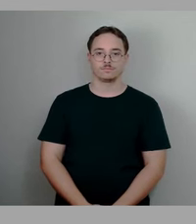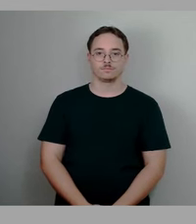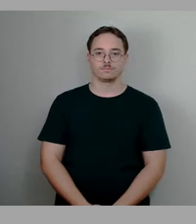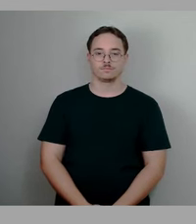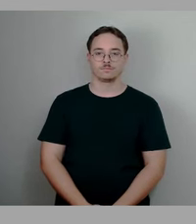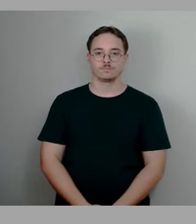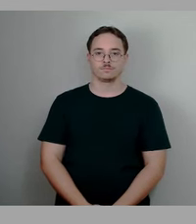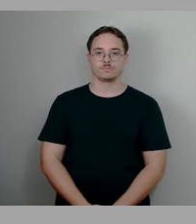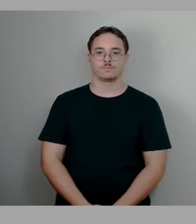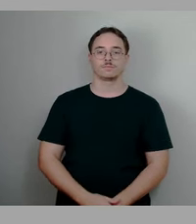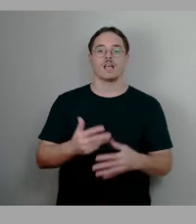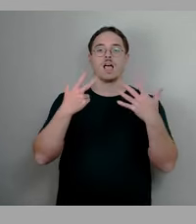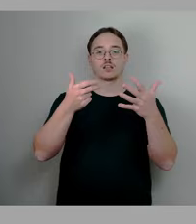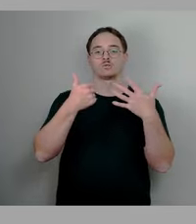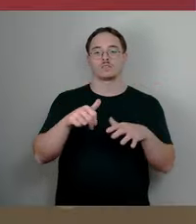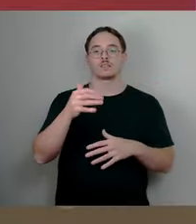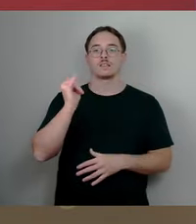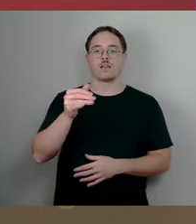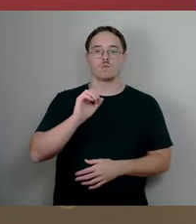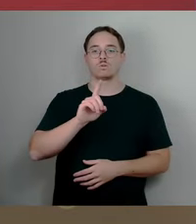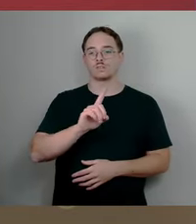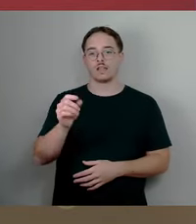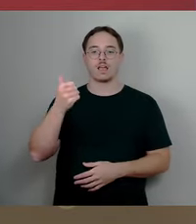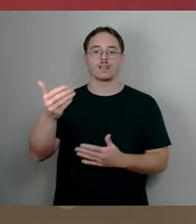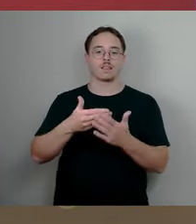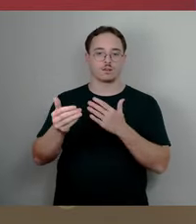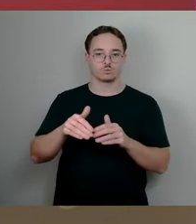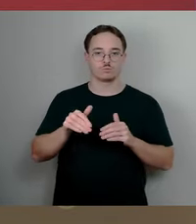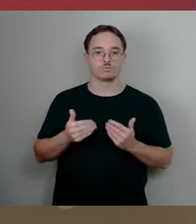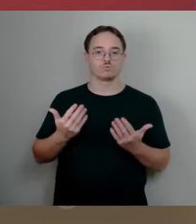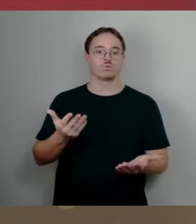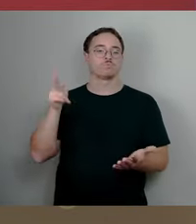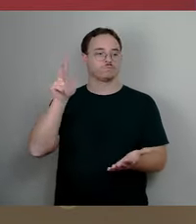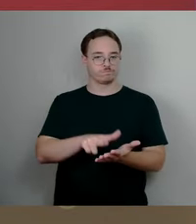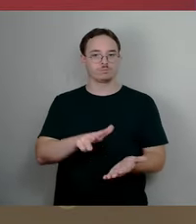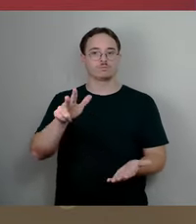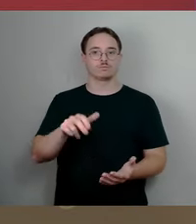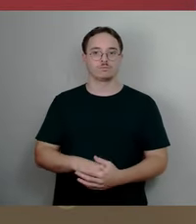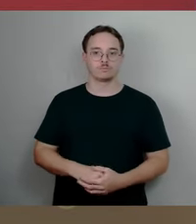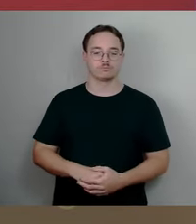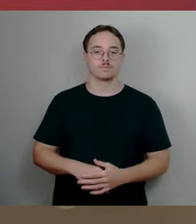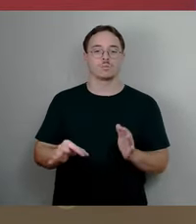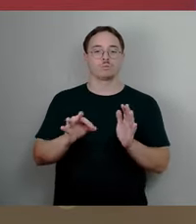Mit 68 A, 0, 9, eine Enthaltung, ebenfalls so bestätigt. Ich rufe Punkt 3 auf.